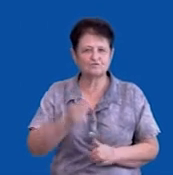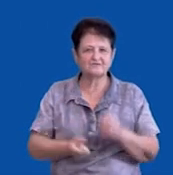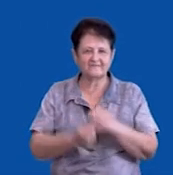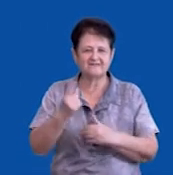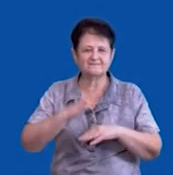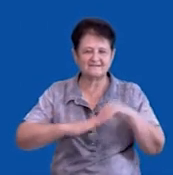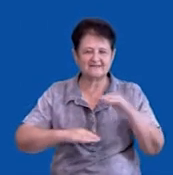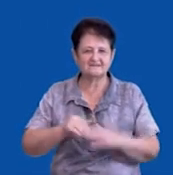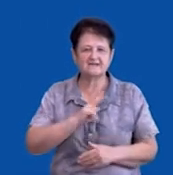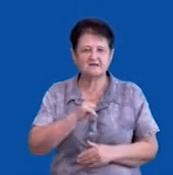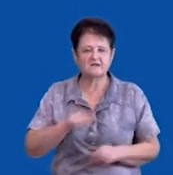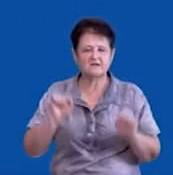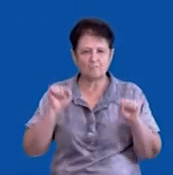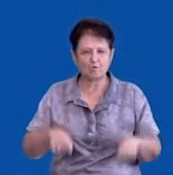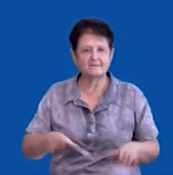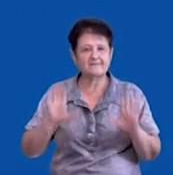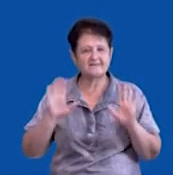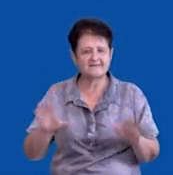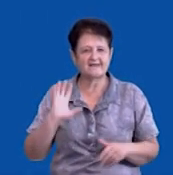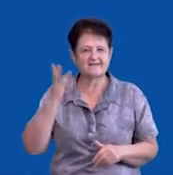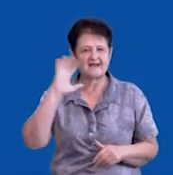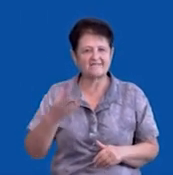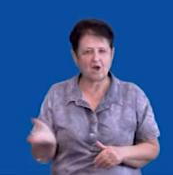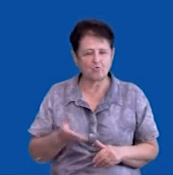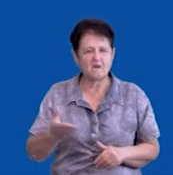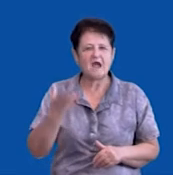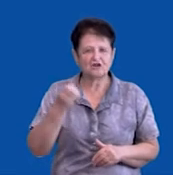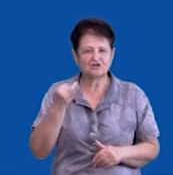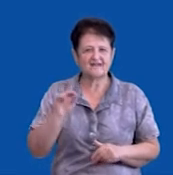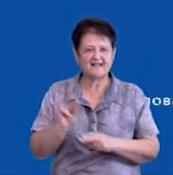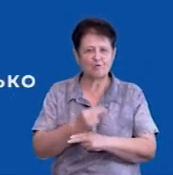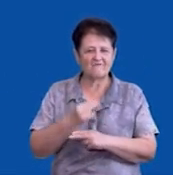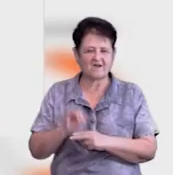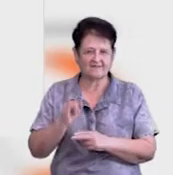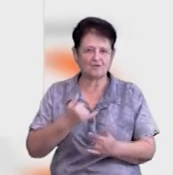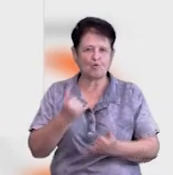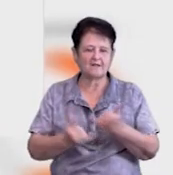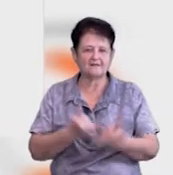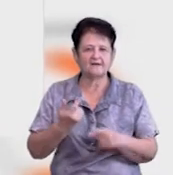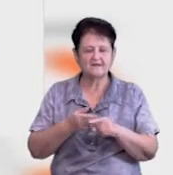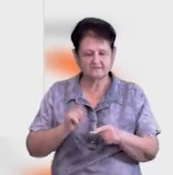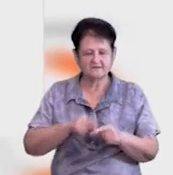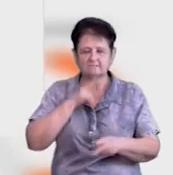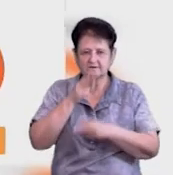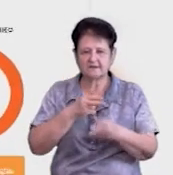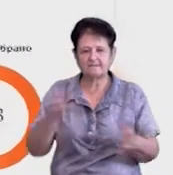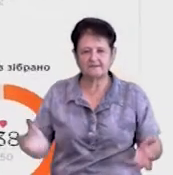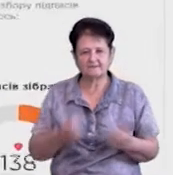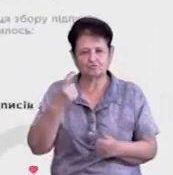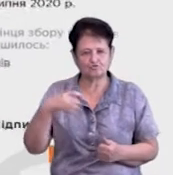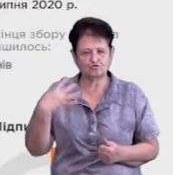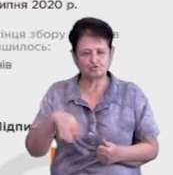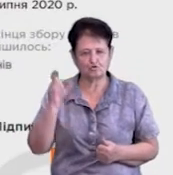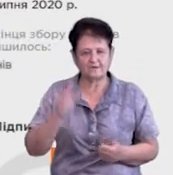'явилися фахівці, які могли б не тільки дерева рубати, але ще й лікувати і доглядати. Цю петицію підтримали майже 140